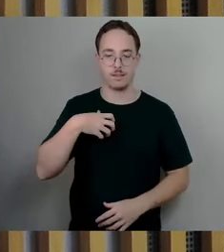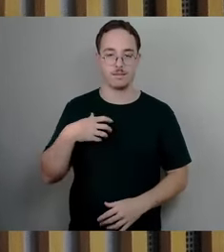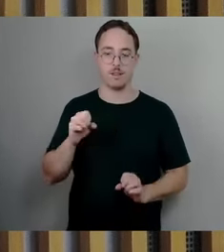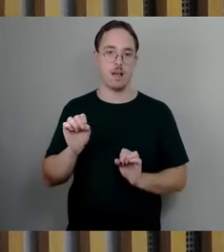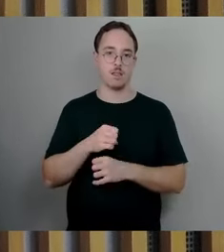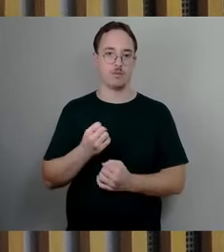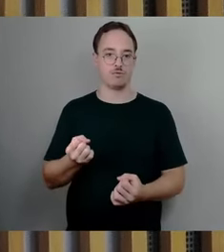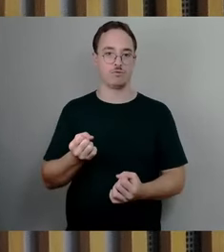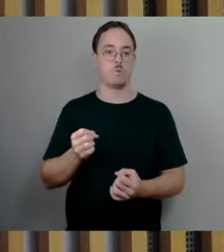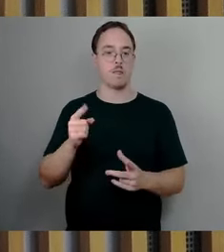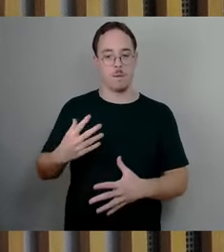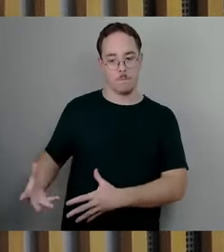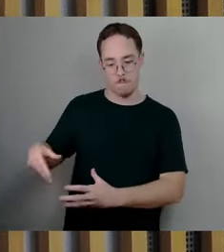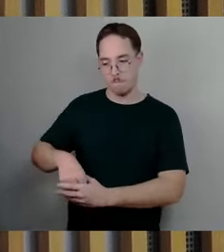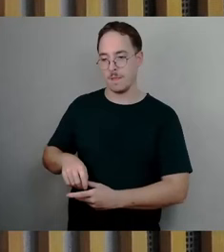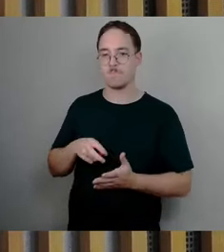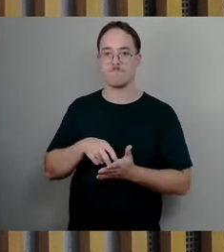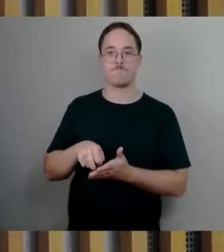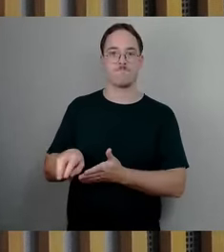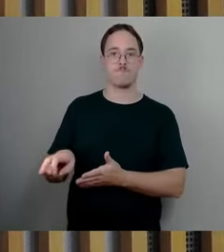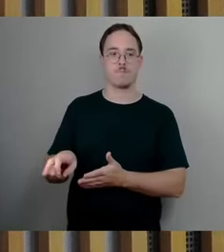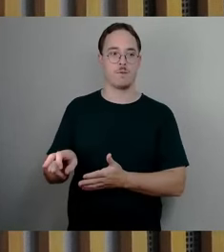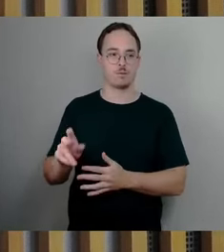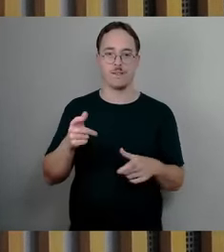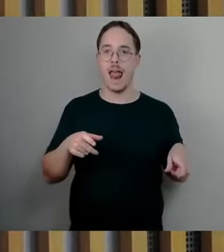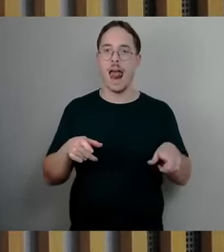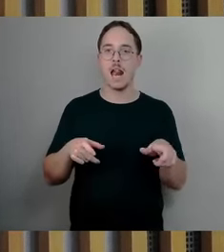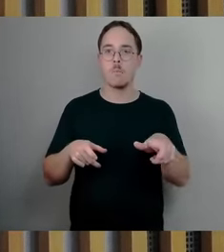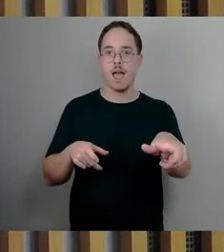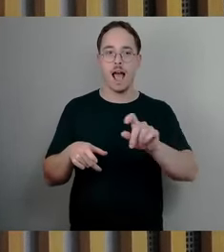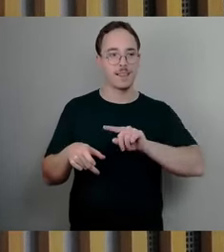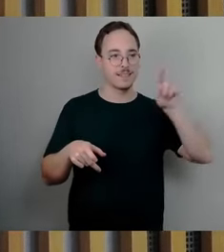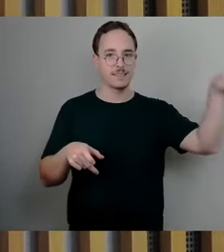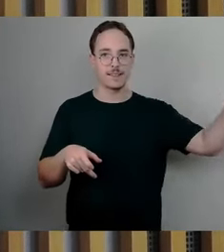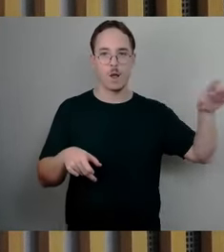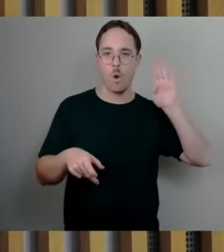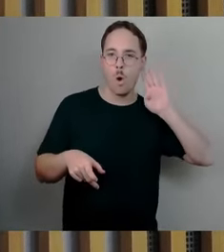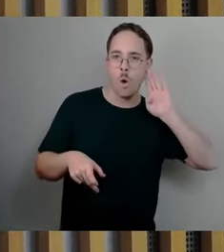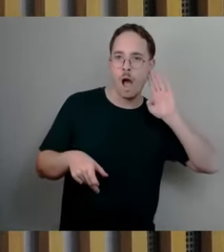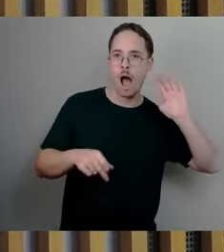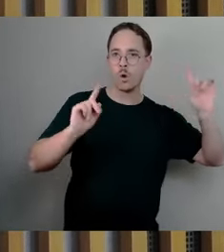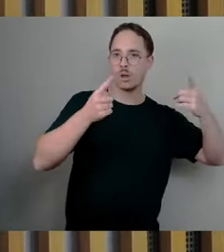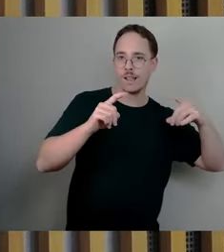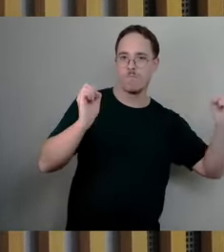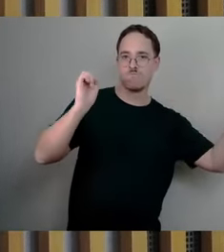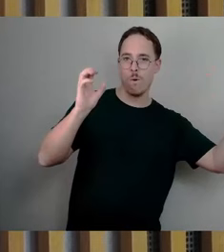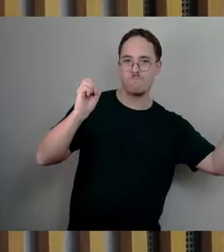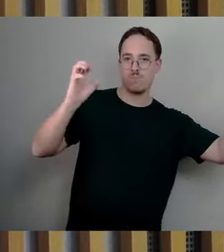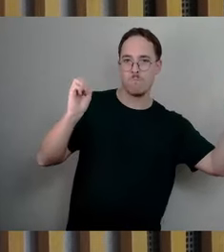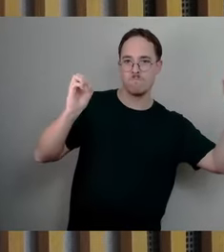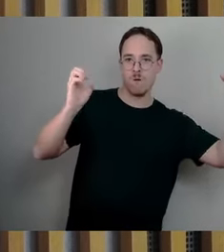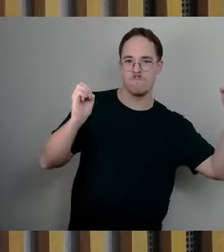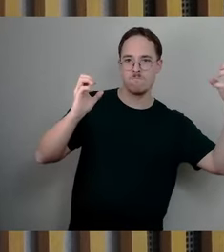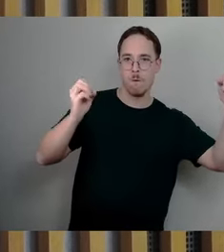noch Konzerte oder so. Das versteht kein Mensch. Deswegen, um diese einmal die schönen Seiten und einmal die etwas schlechtere